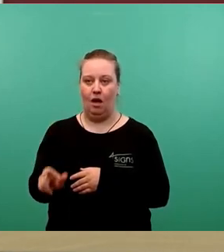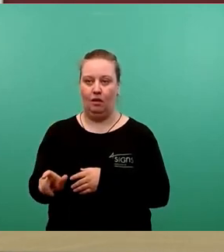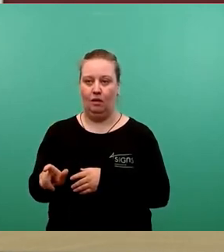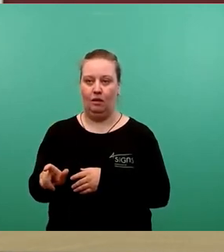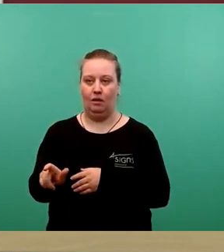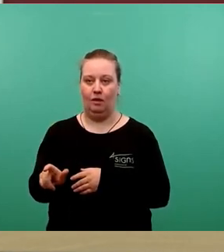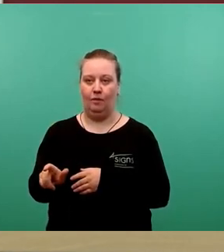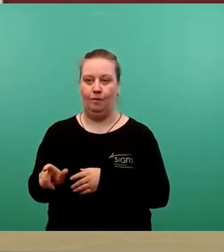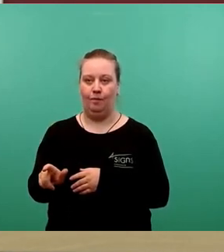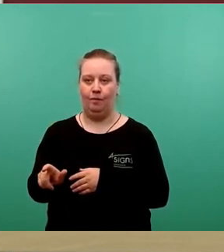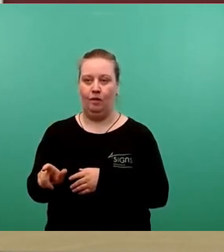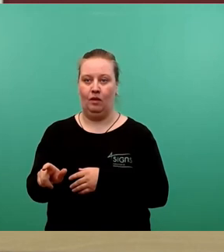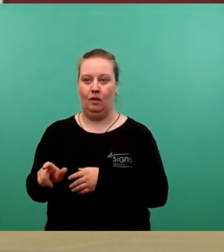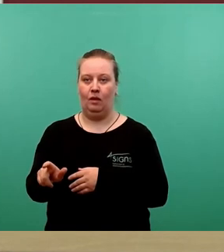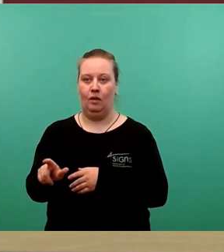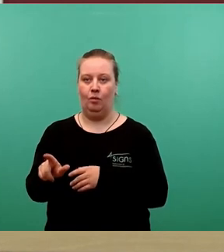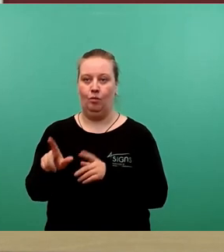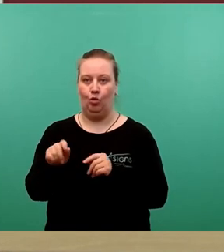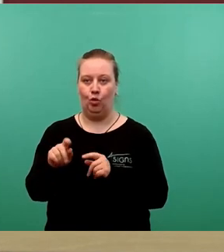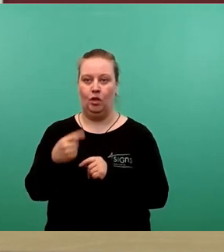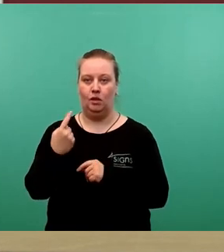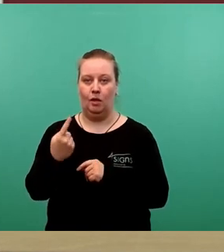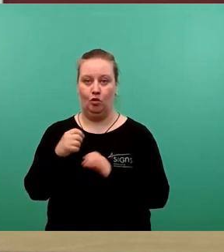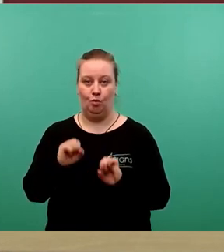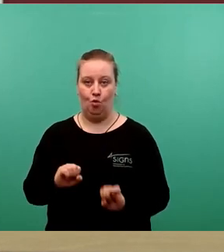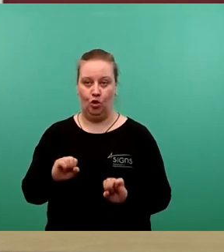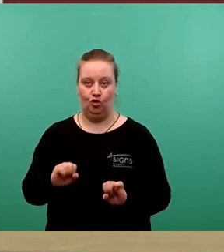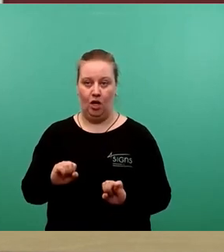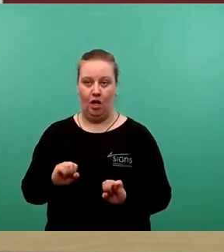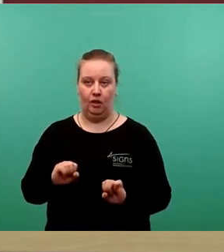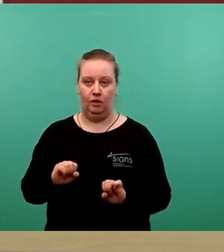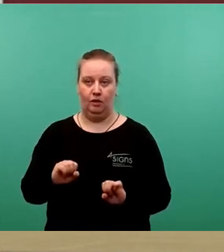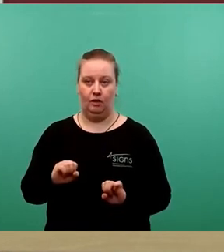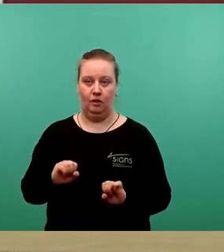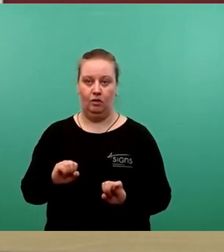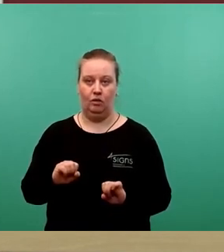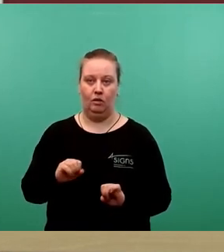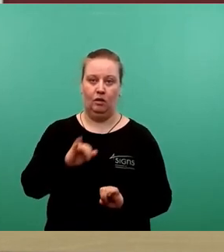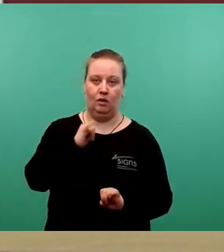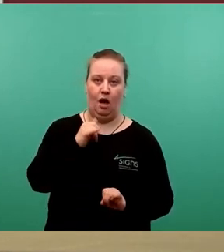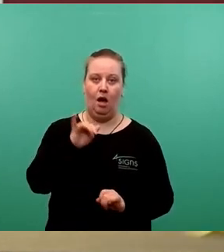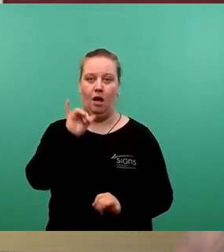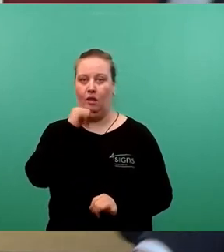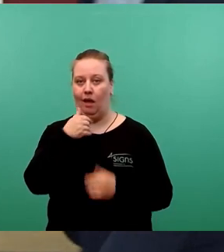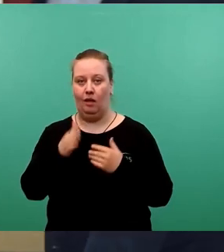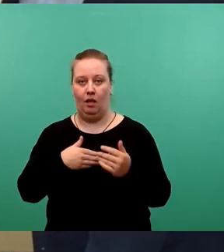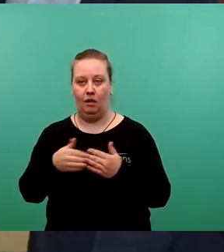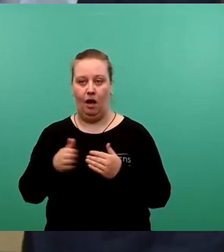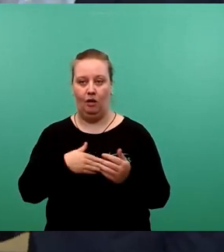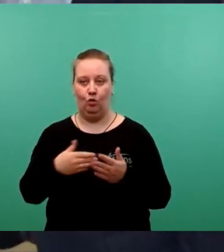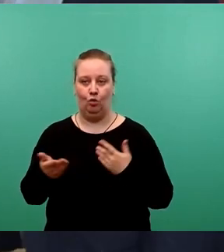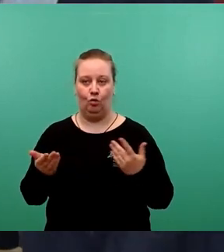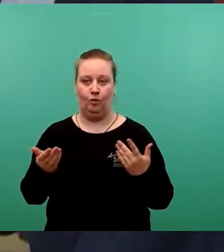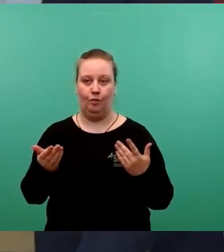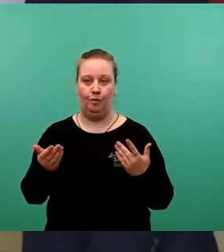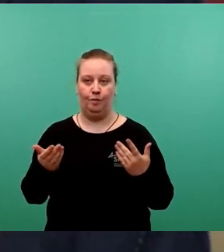steht, haben Sie die Möglichkeiten, Ja, Nein, Enthaltung da abzustimmen.